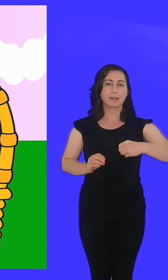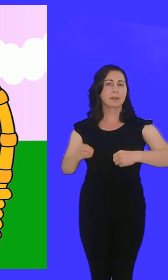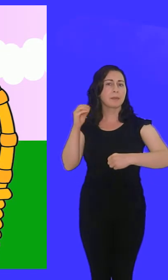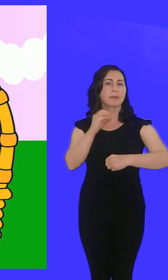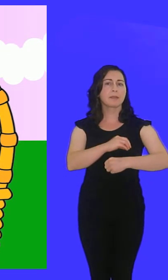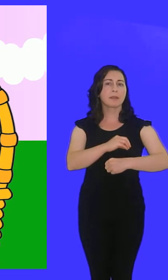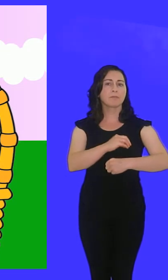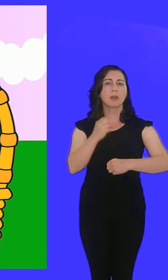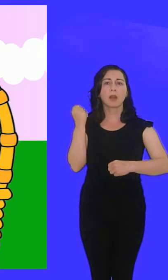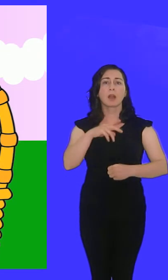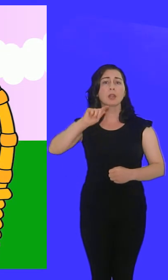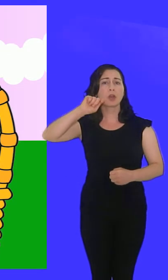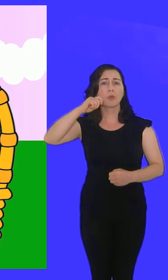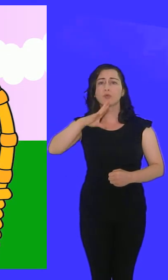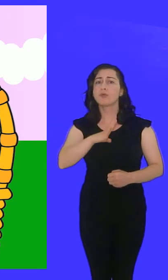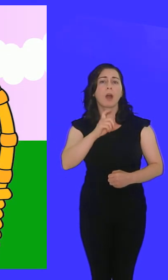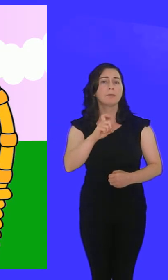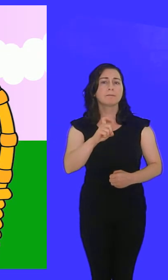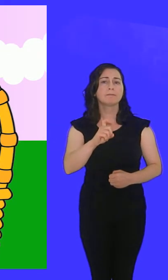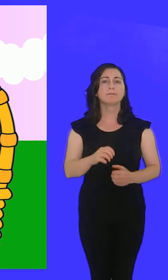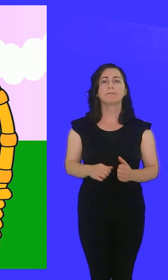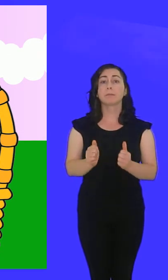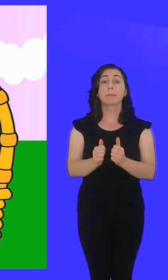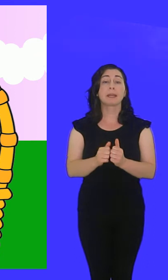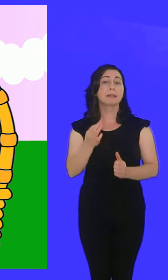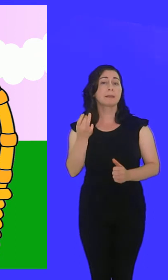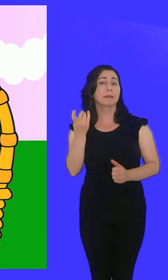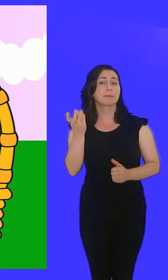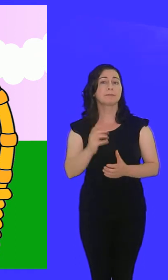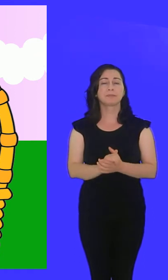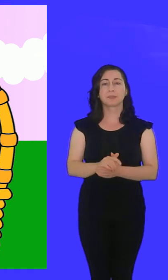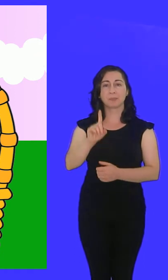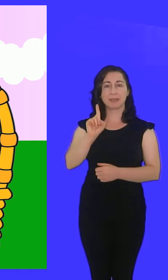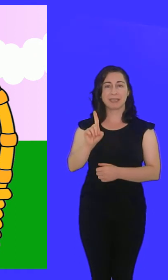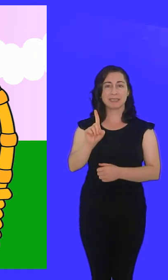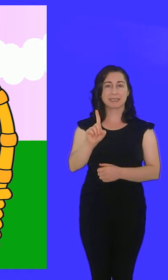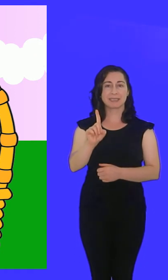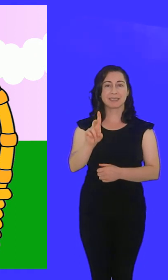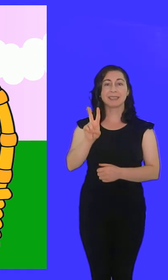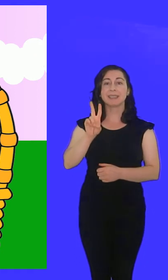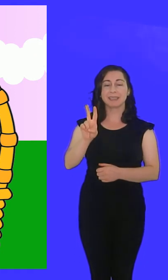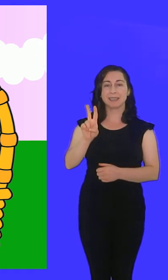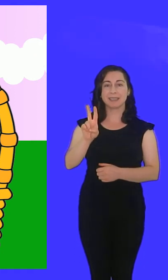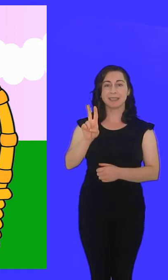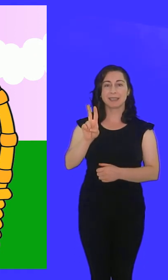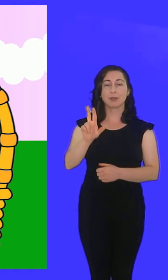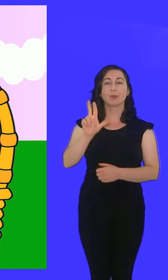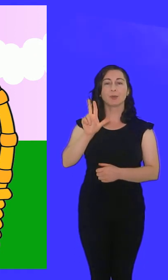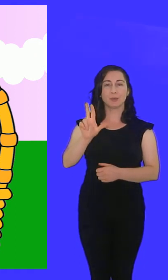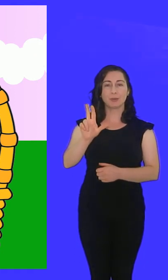Sebepte kaç tane havuç var? Birlikte sayalım. 1, 2,